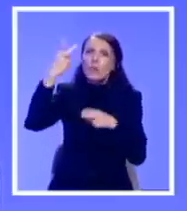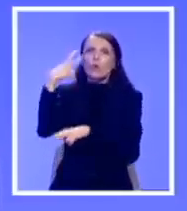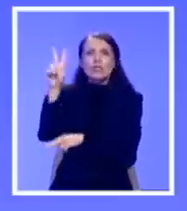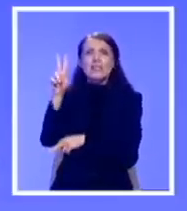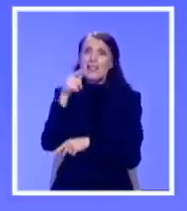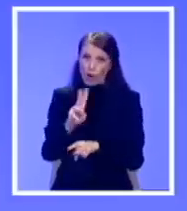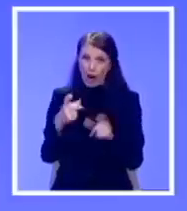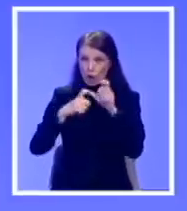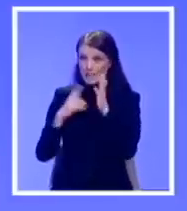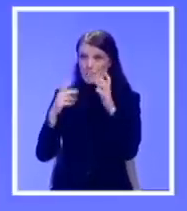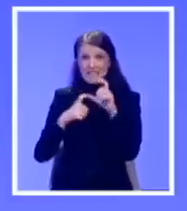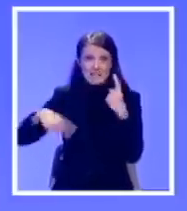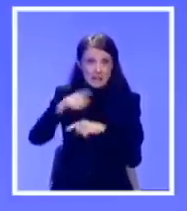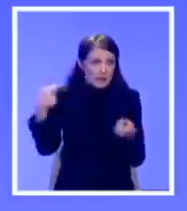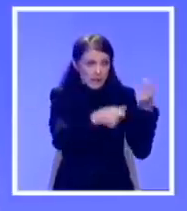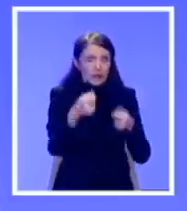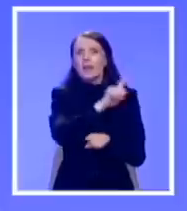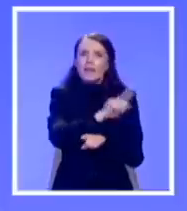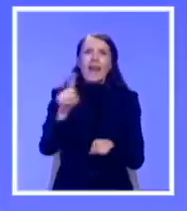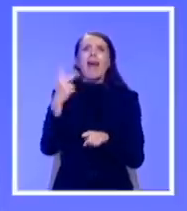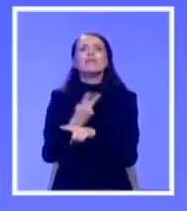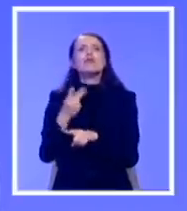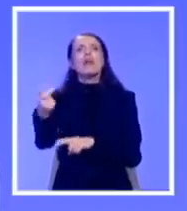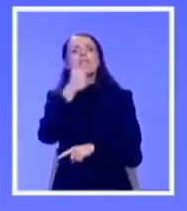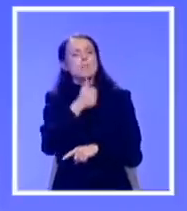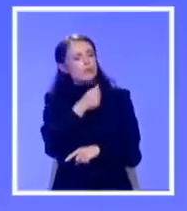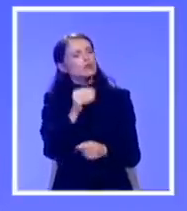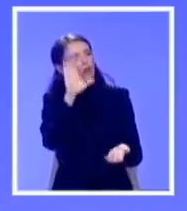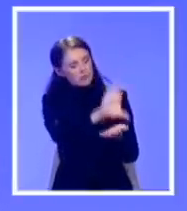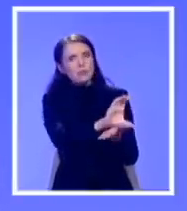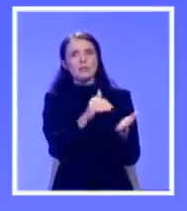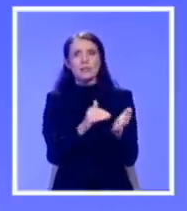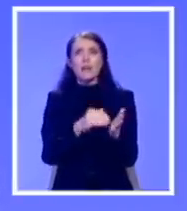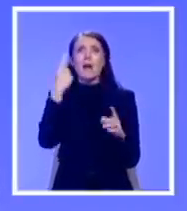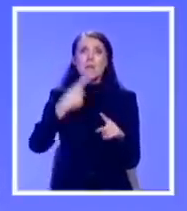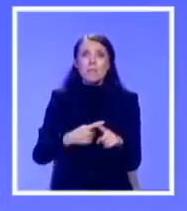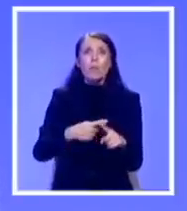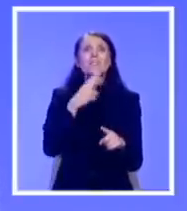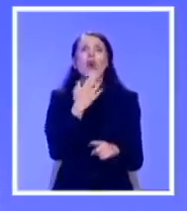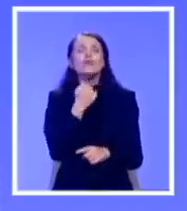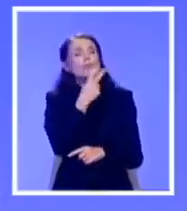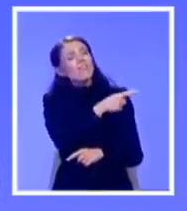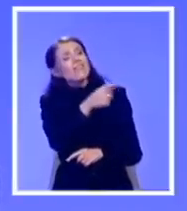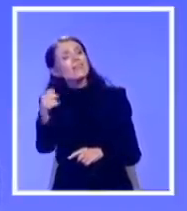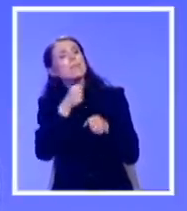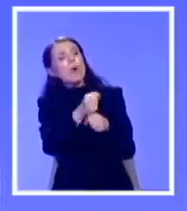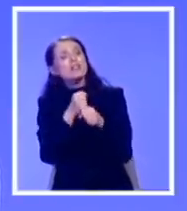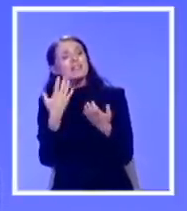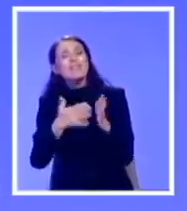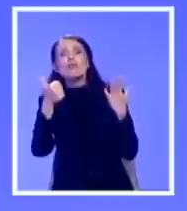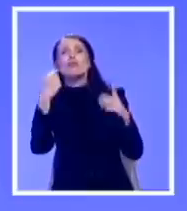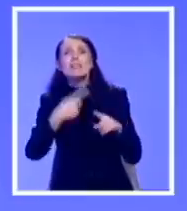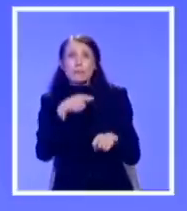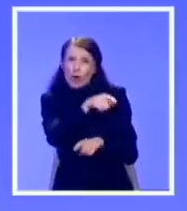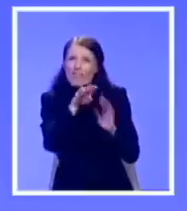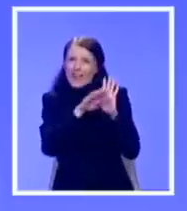Republike Srbije. Također, želim da pogledam oči svakog od 159 poslanika koji je do sada šest puta glasao protiv takvog zakona